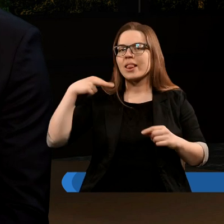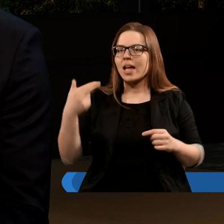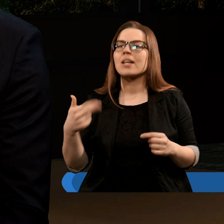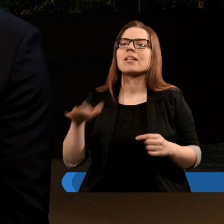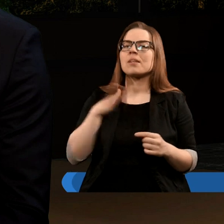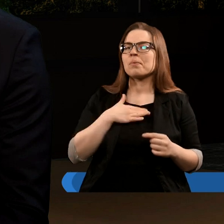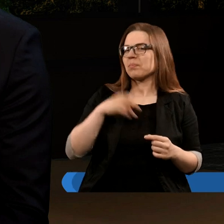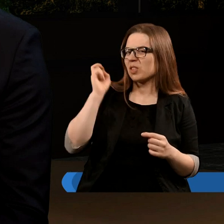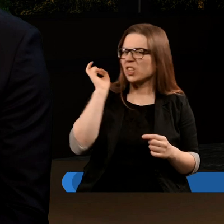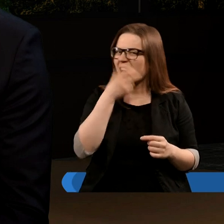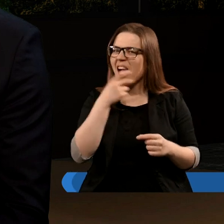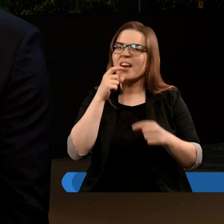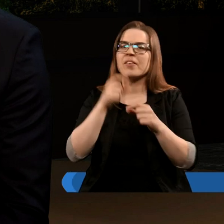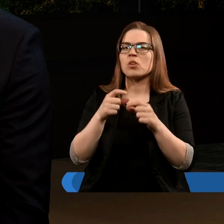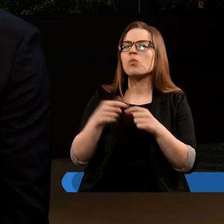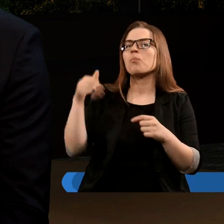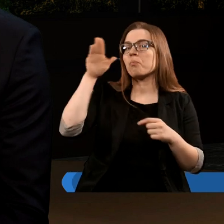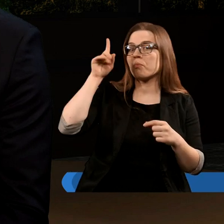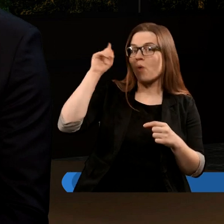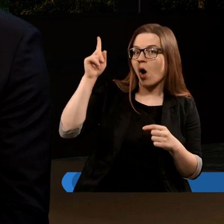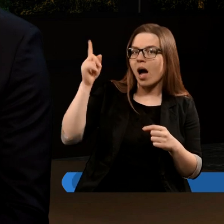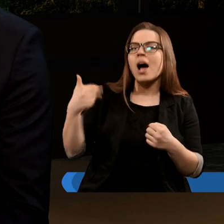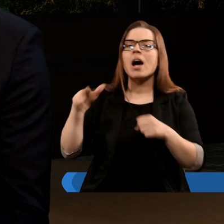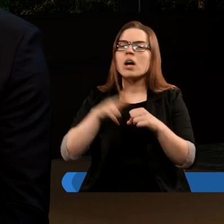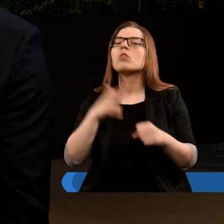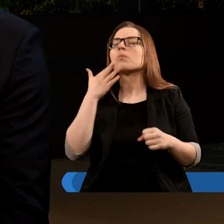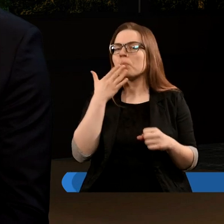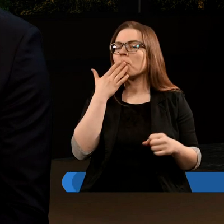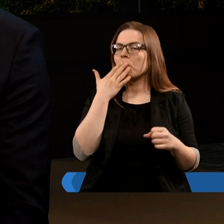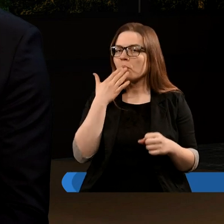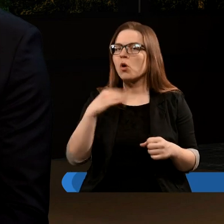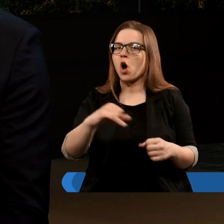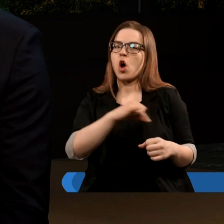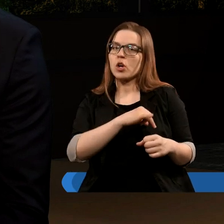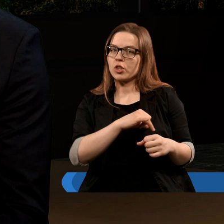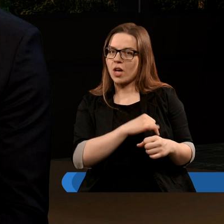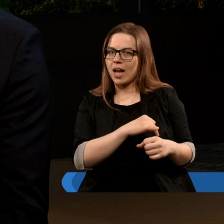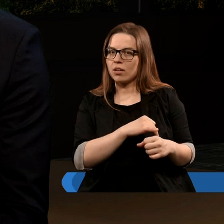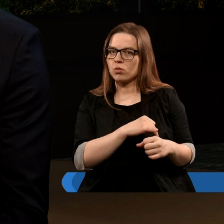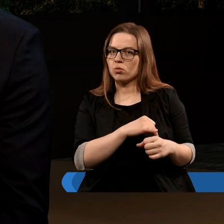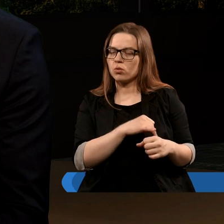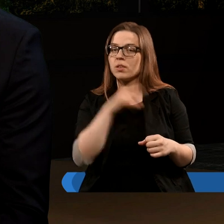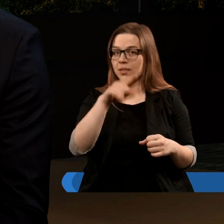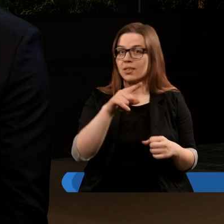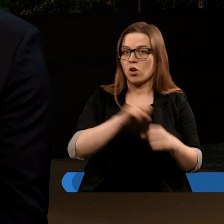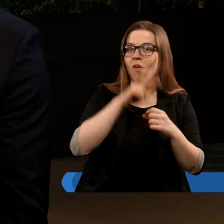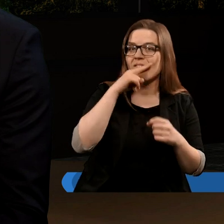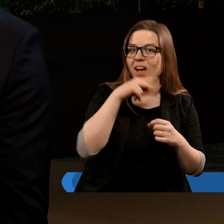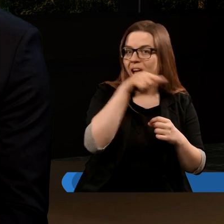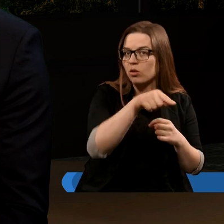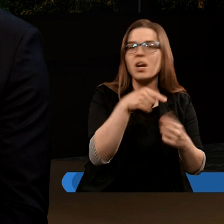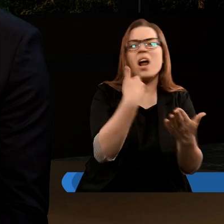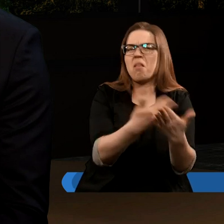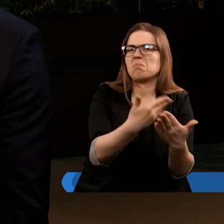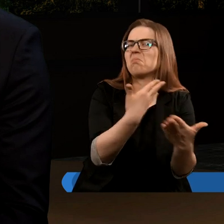takie ciekawe słowa Boga, który mówi po grzechu, że do tego węża, dlatego że